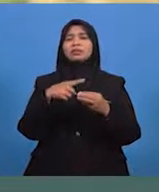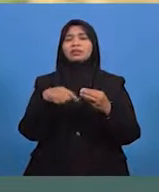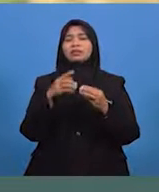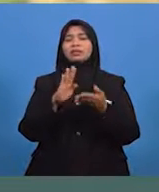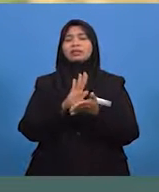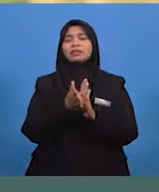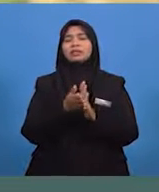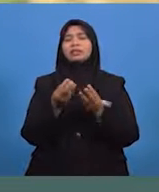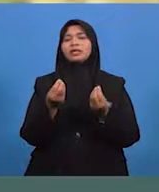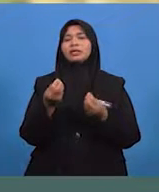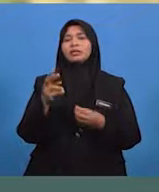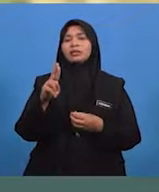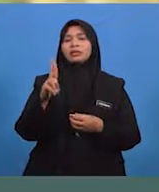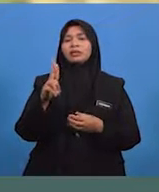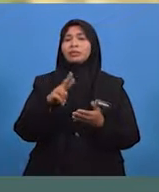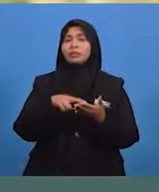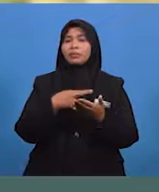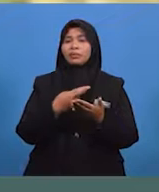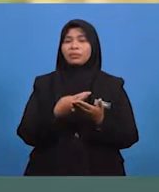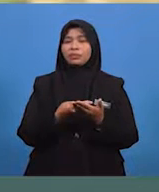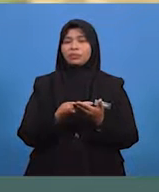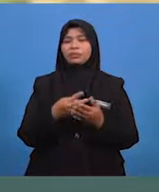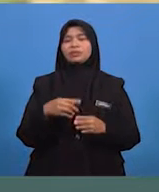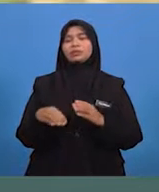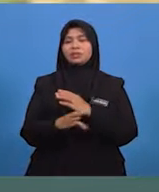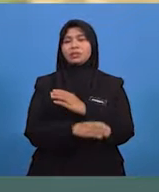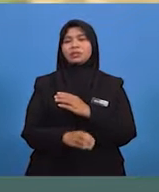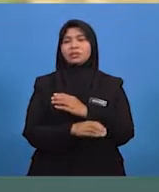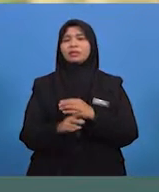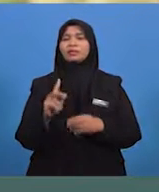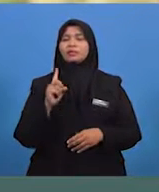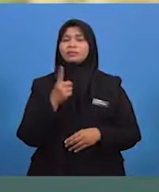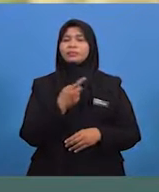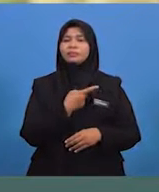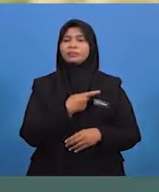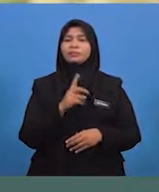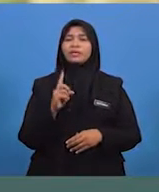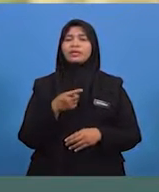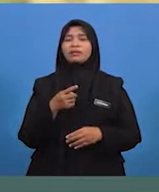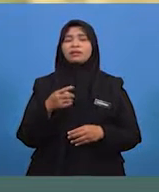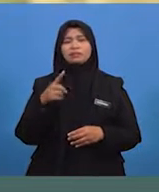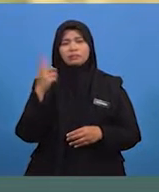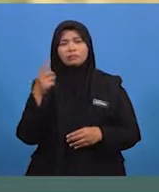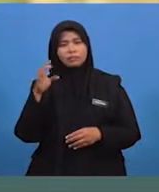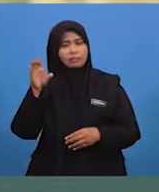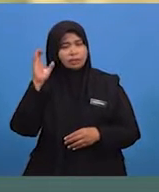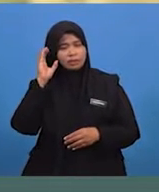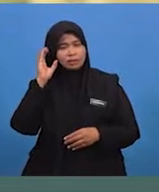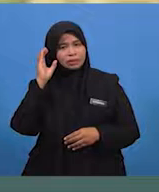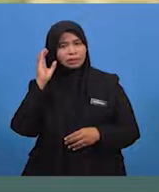yang telah berlaku di sekitar negara kita. Kita kerap mendengar kejadian ini berlaku